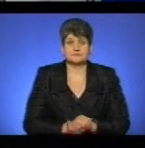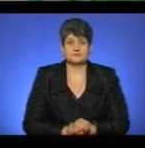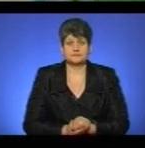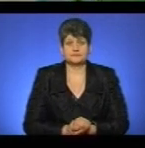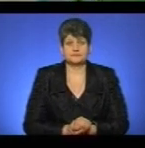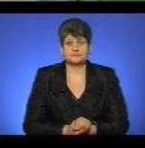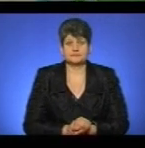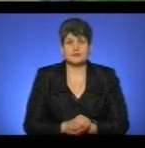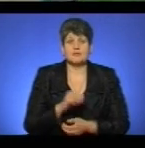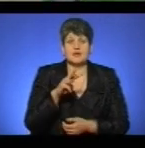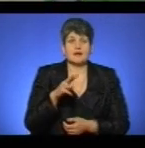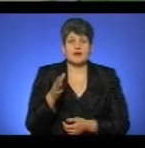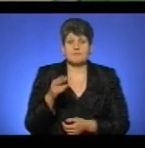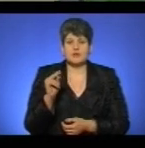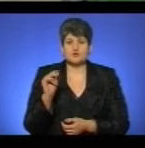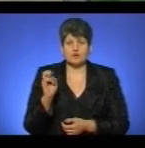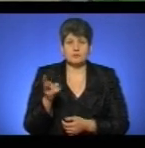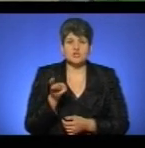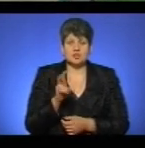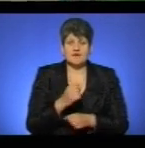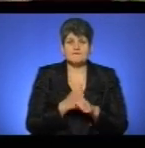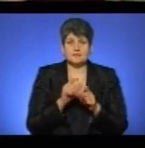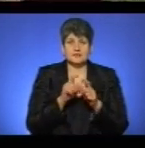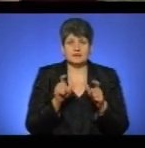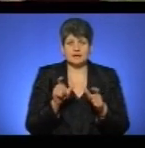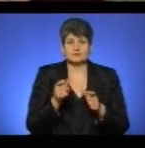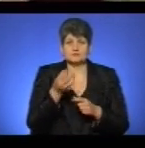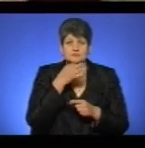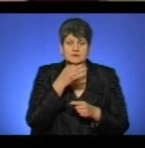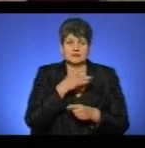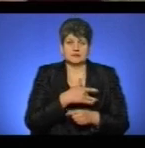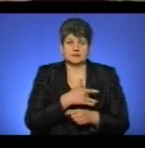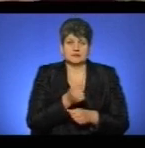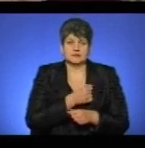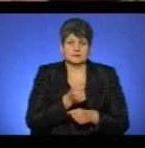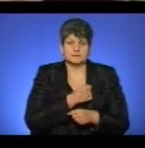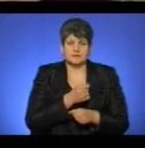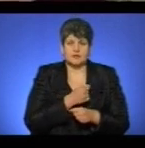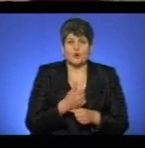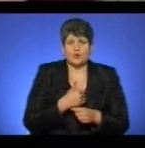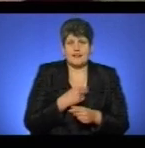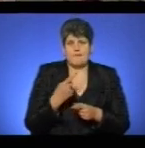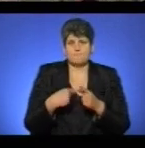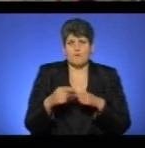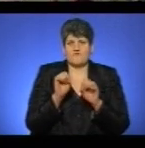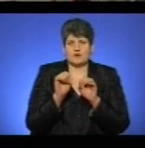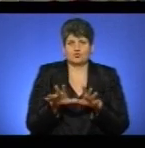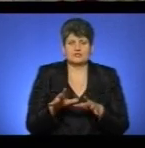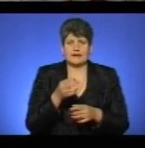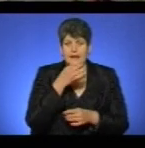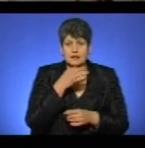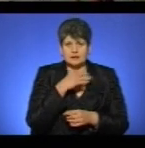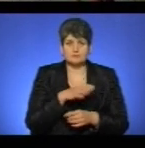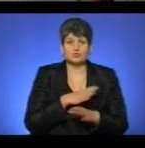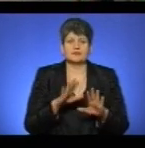Марія Рибачок прийшла до аптеки за медпрепаратами від аритмії. Бували випадки, коли хотіла повернути ліки. Бували таке,